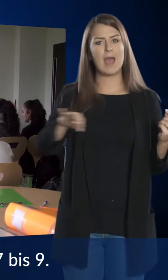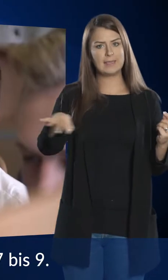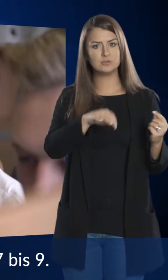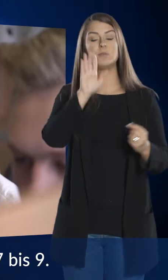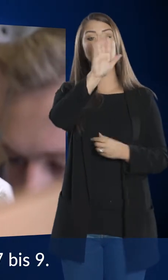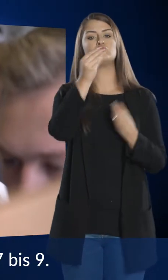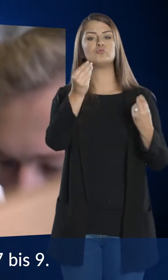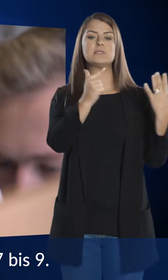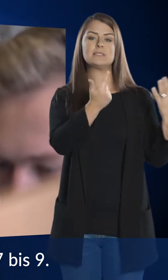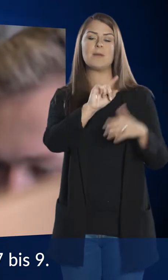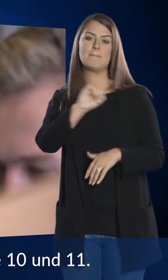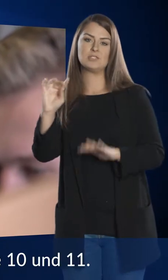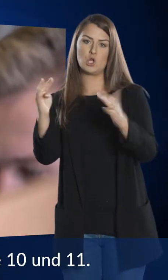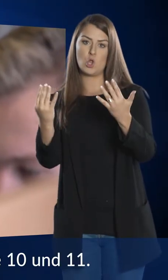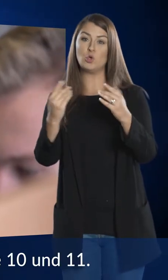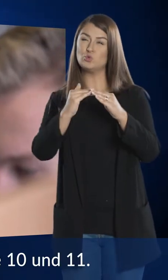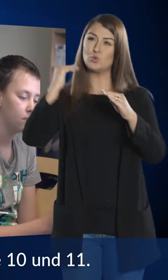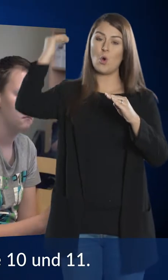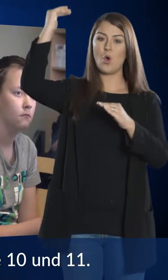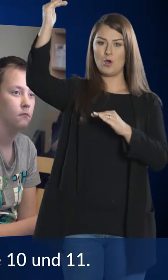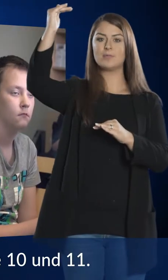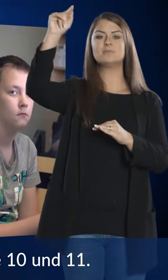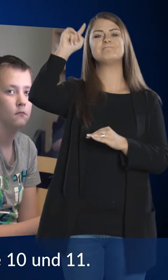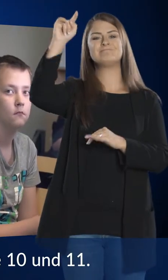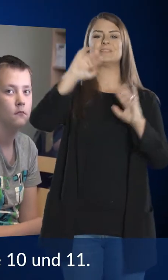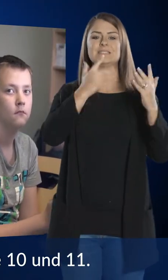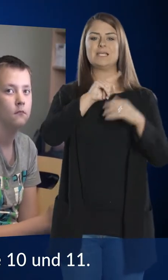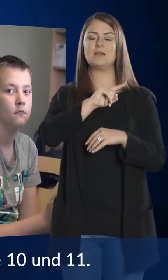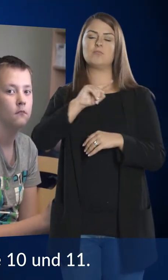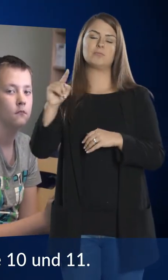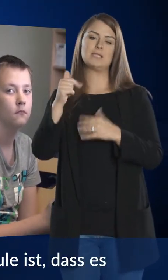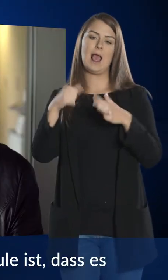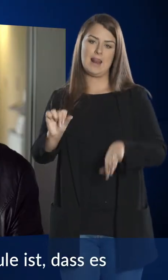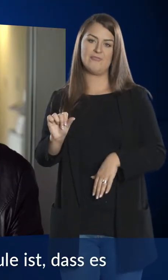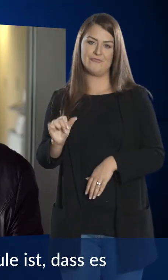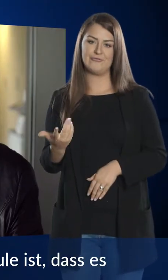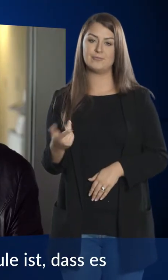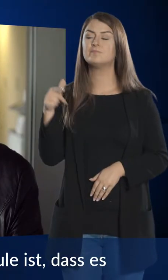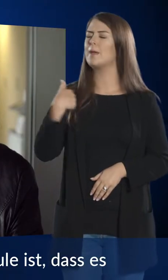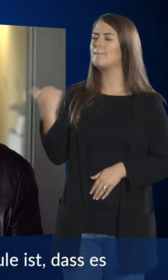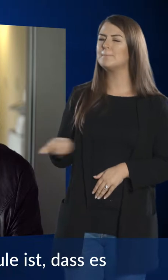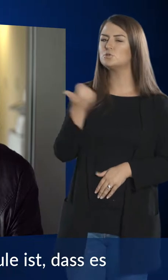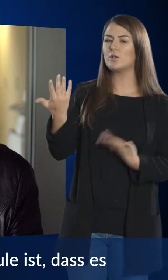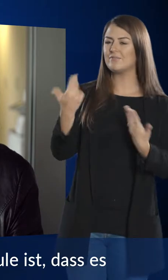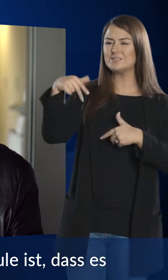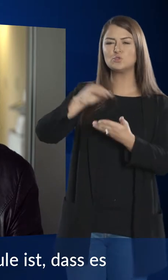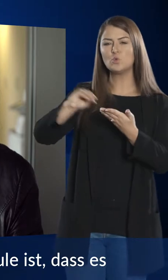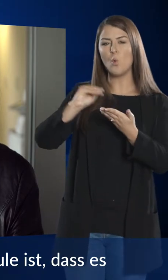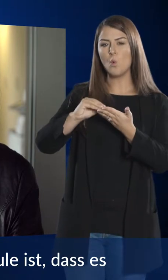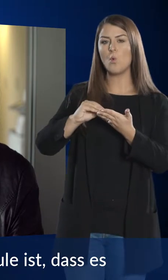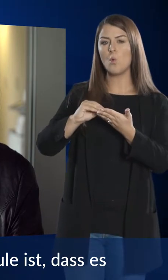das sind die Jahrgänge 7 bis 9. Und ganz oben die Jahrgänge 10 und 11. Das Besondere an unserer Schule ist,